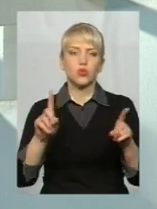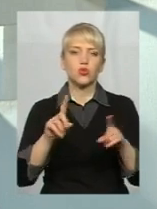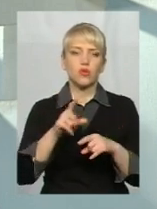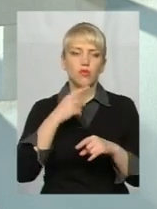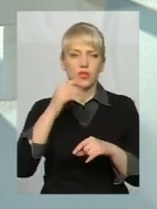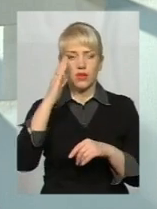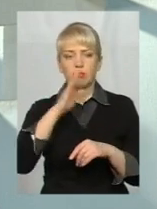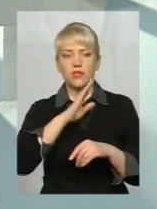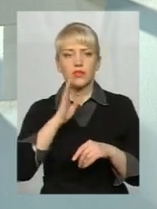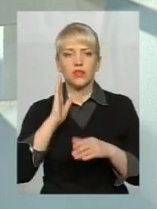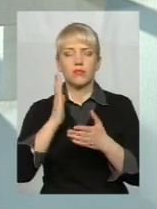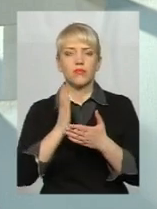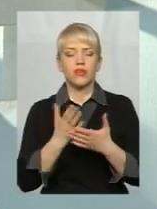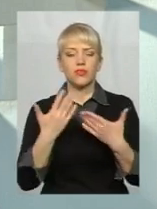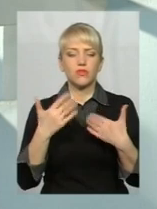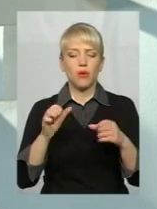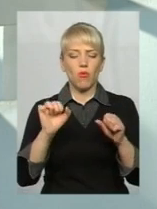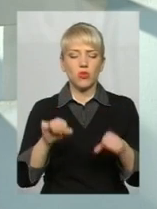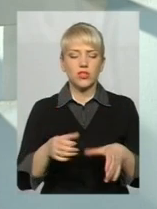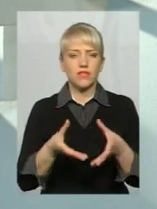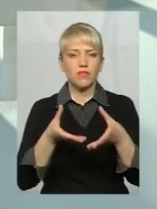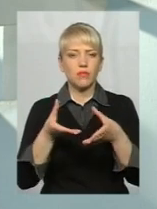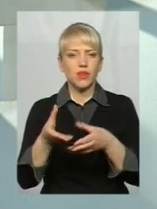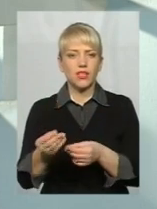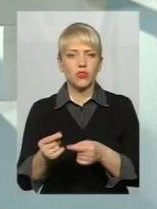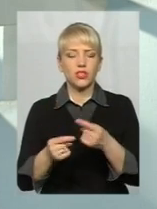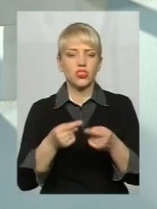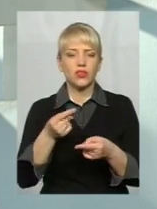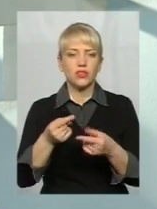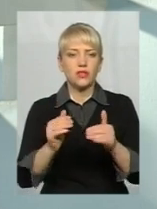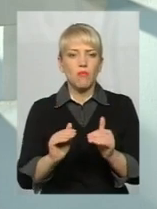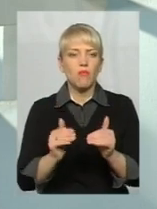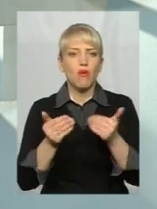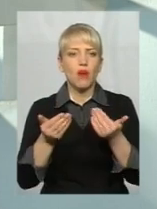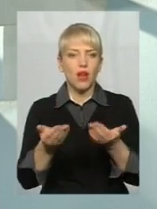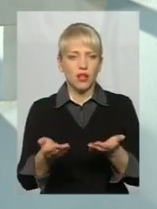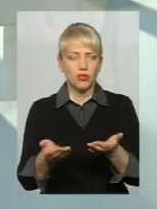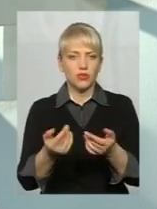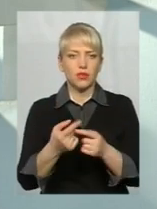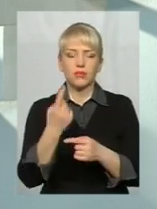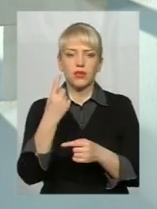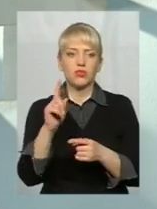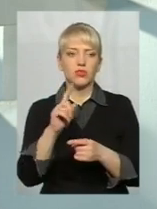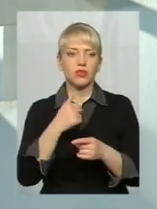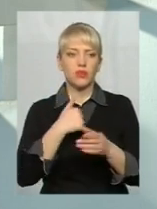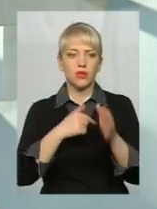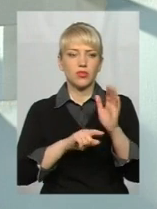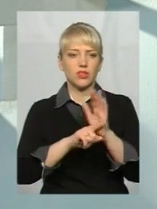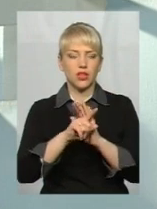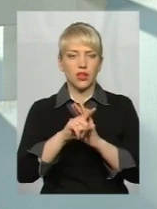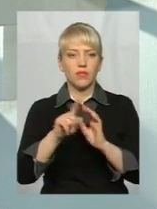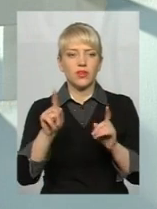батьки вже мають можливість вплинути через пораду, просто через цей досвід. І перше, що я почала, це про те, що